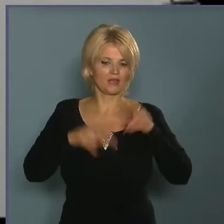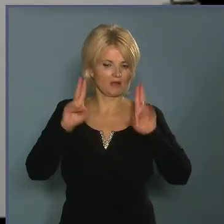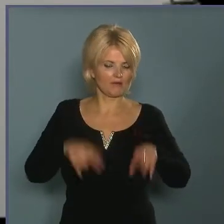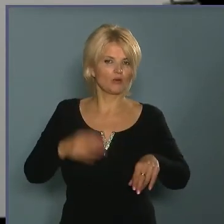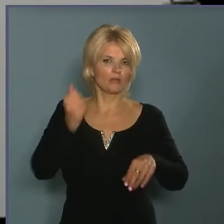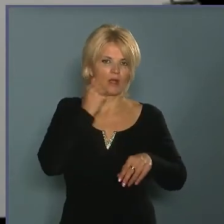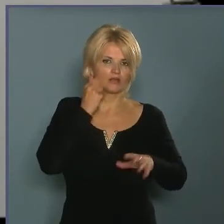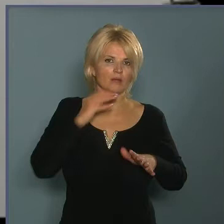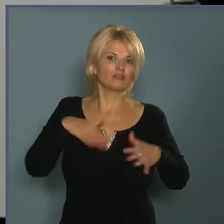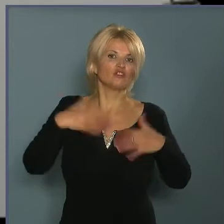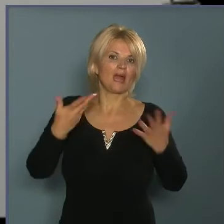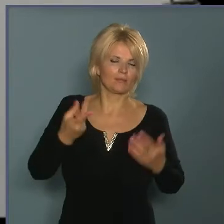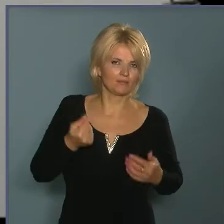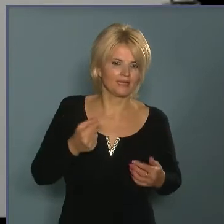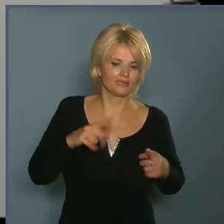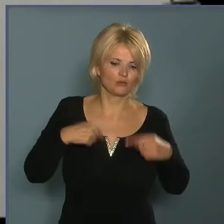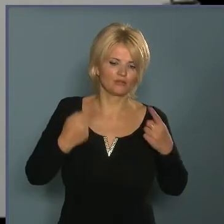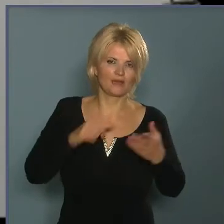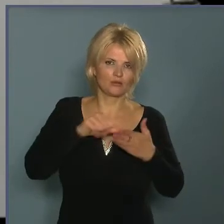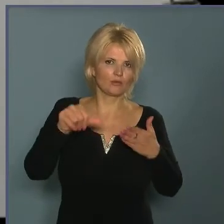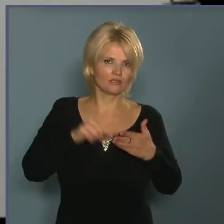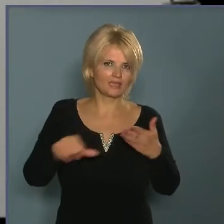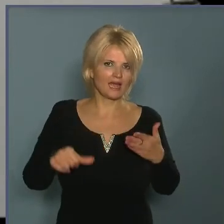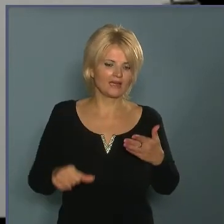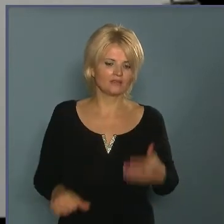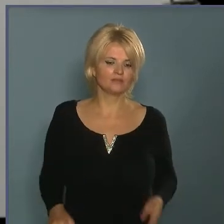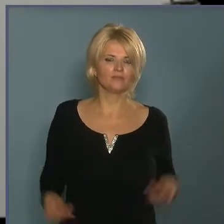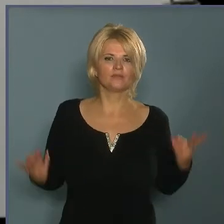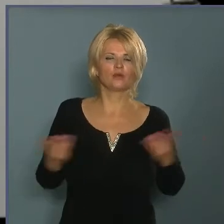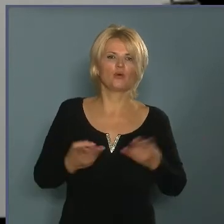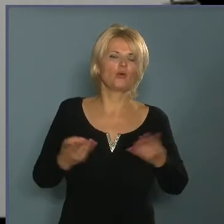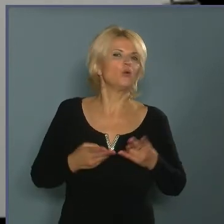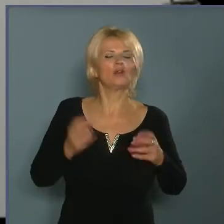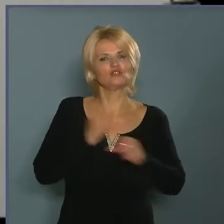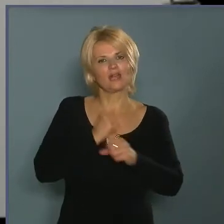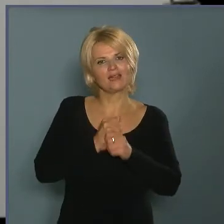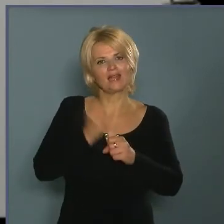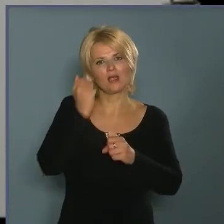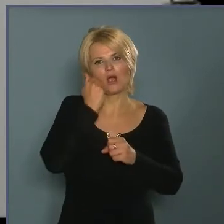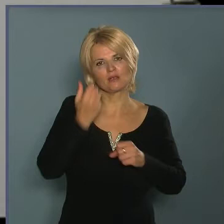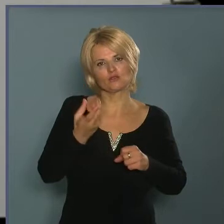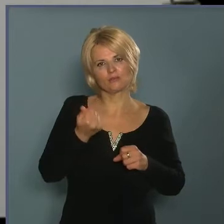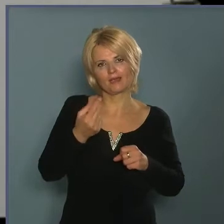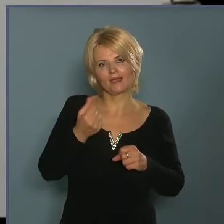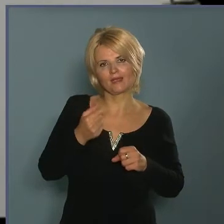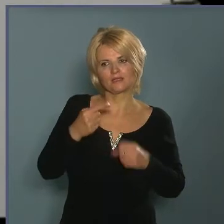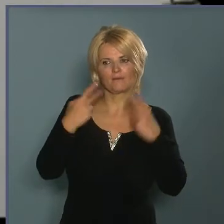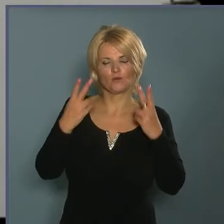és ezt követően történik a nyomozás, hogy esetlegesen hol állították elő. Nyilván itt fontos